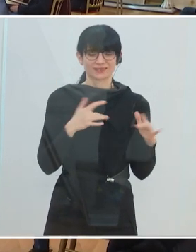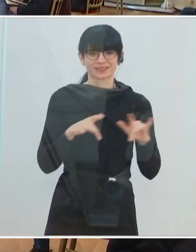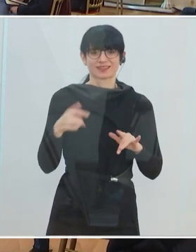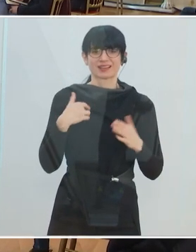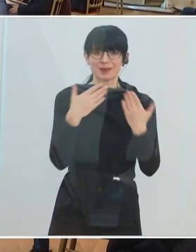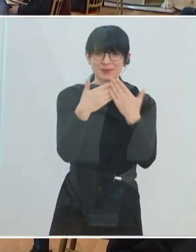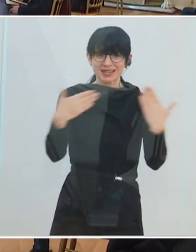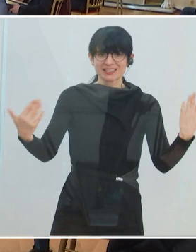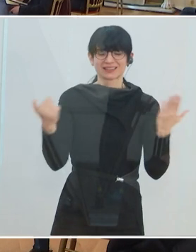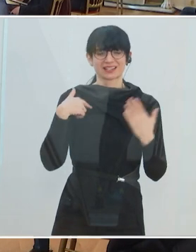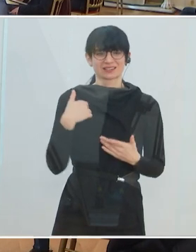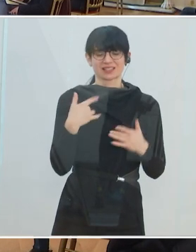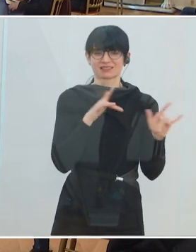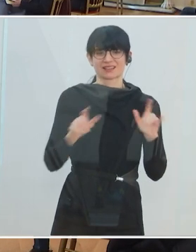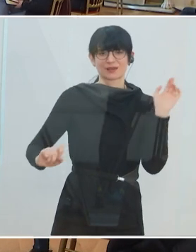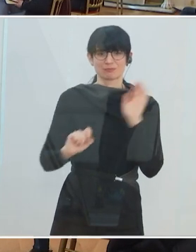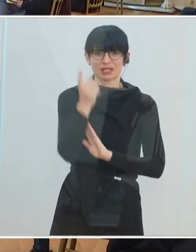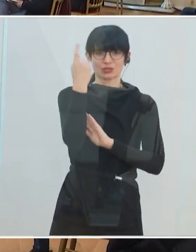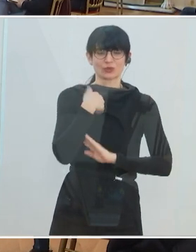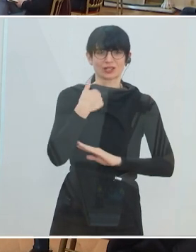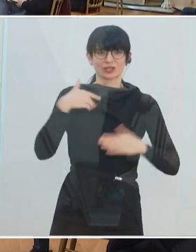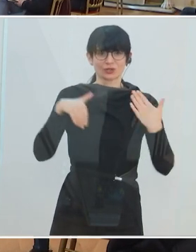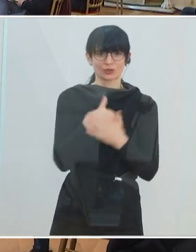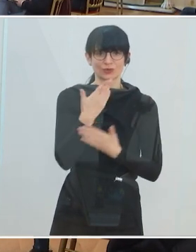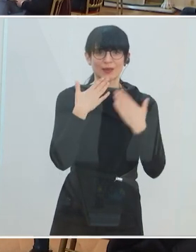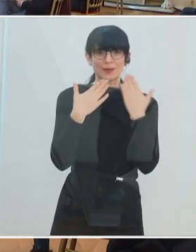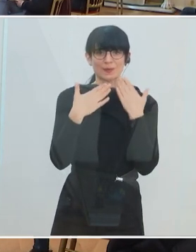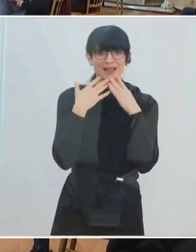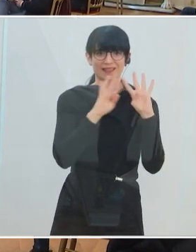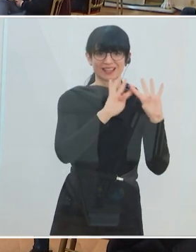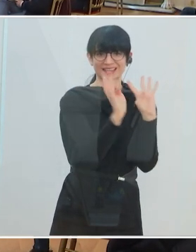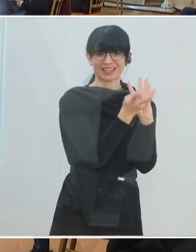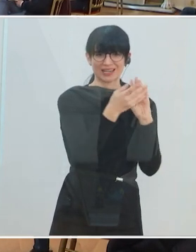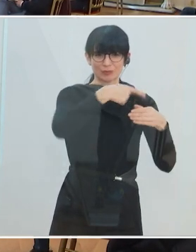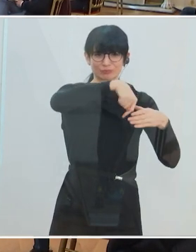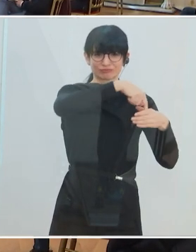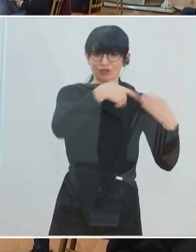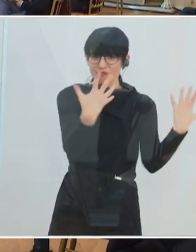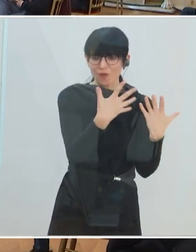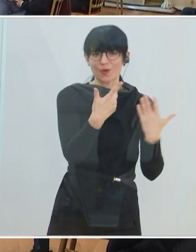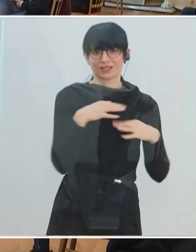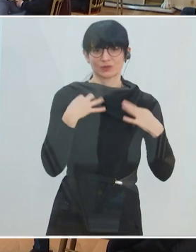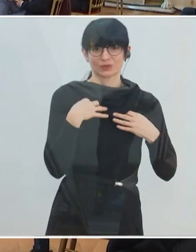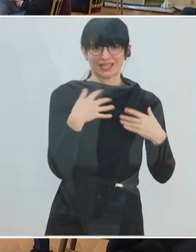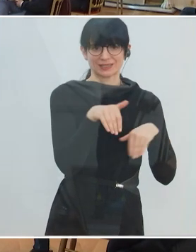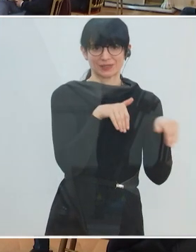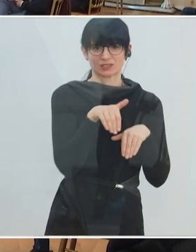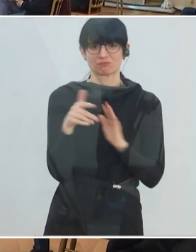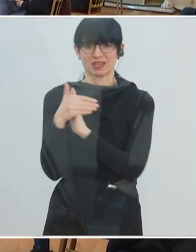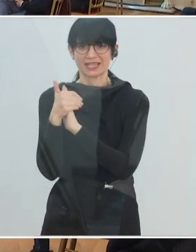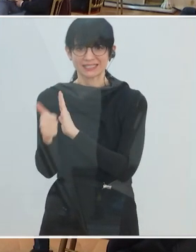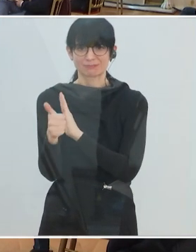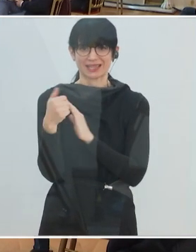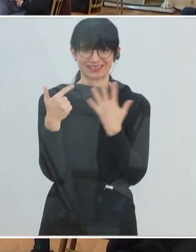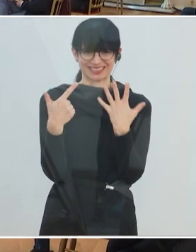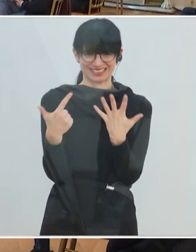Präsentation eines ganz besonderen neuen Beraterstabs im Gesundheitsministerium. Dieser Beraterstab aus Expertinnen,